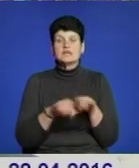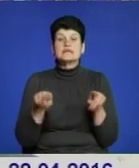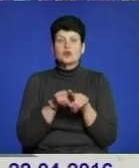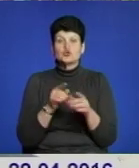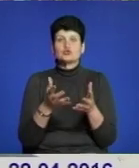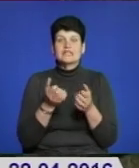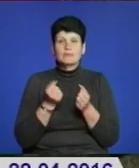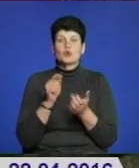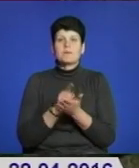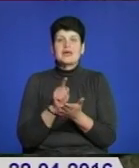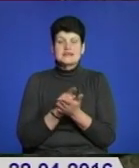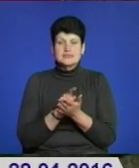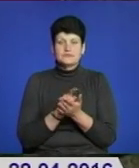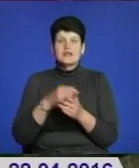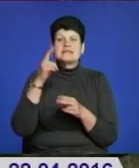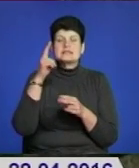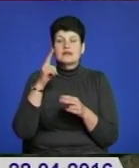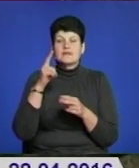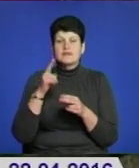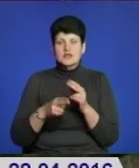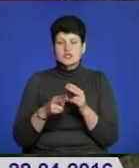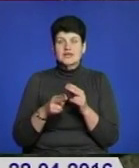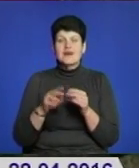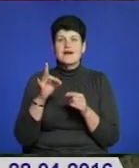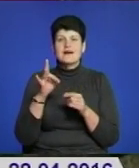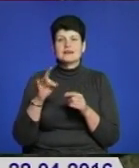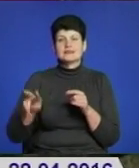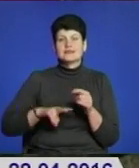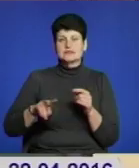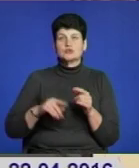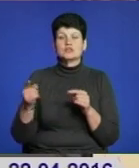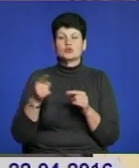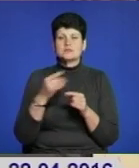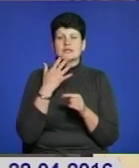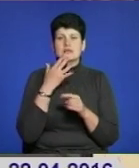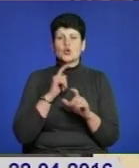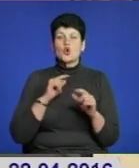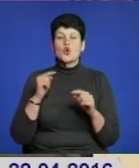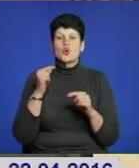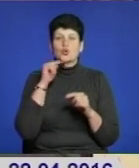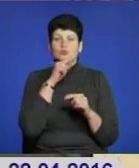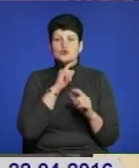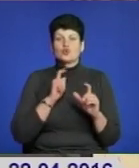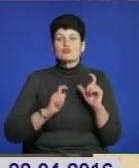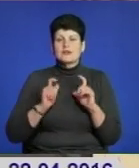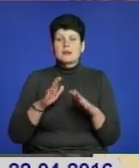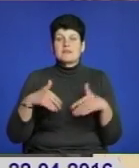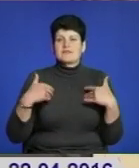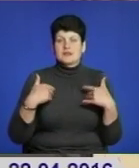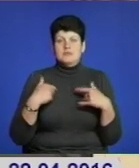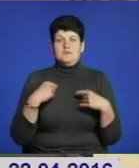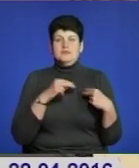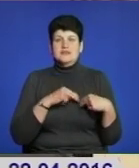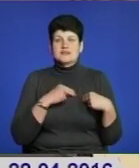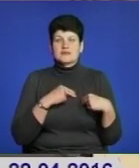одержують пенсії. На завершення колегії ректор Тернопільського національного економічного університету привітав працівників казначейства з